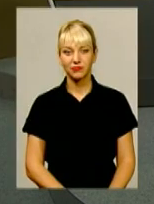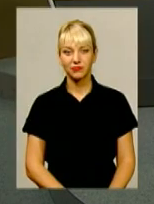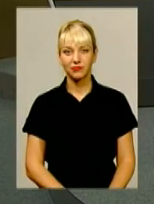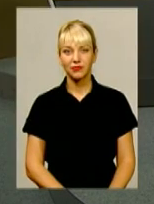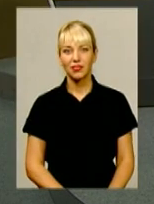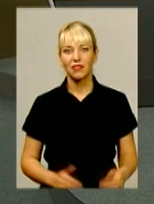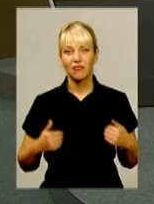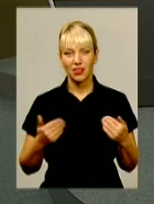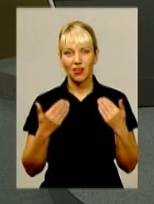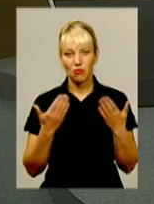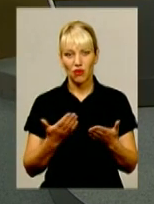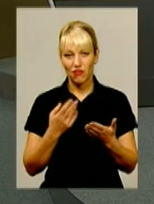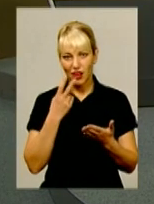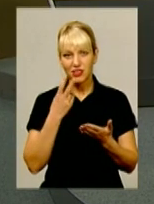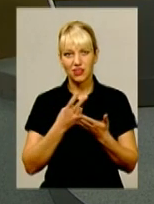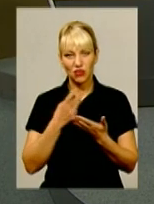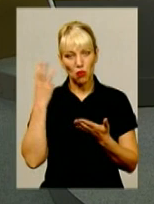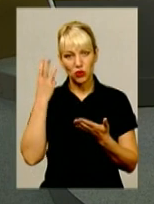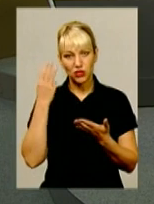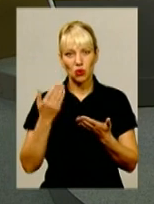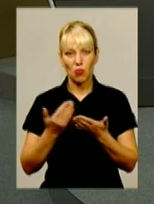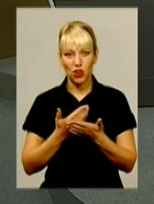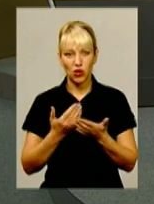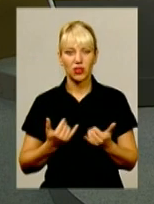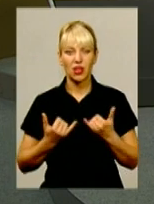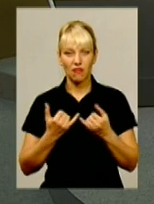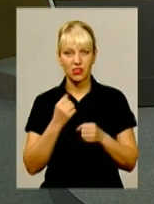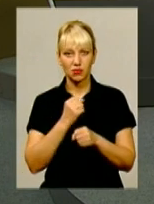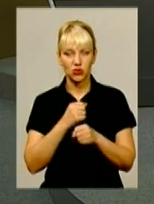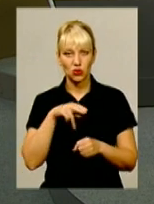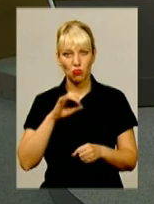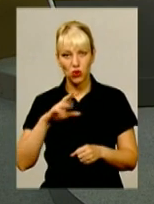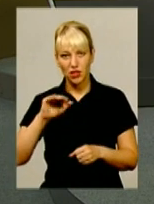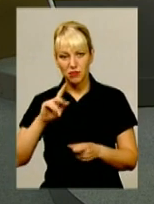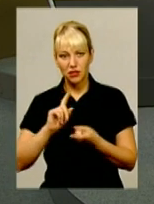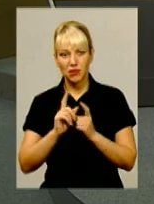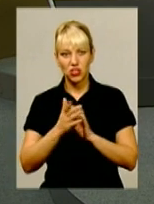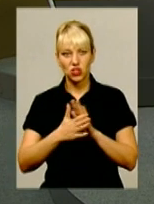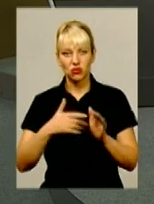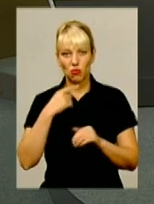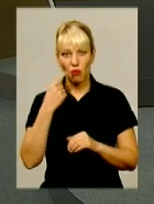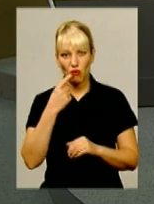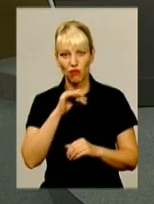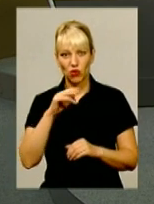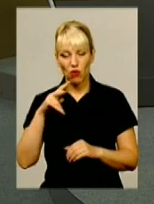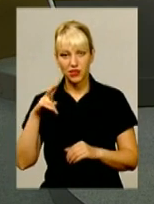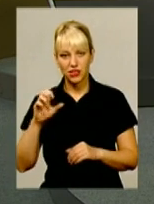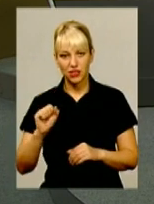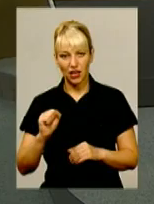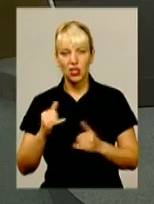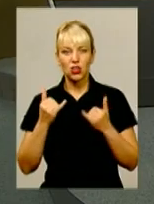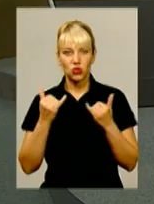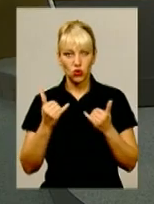Вітаємо вас в ефірі Подільська панорама у студії Віталій Постемський, переклад на жестову мову Оксана Фіновська.